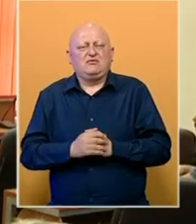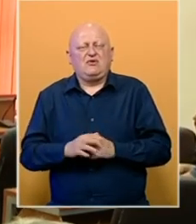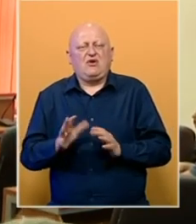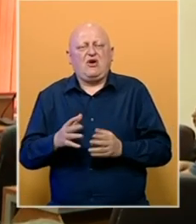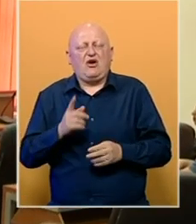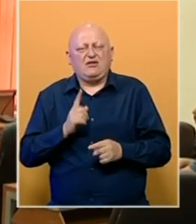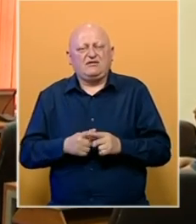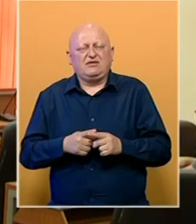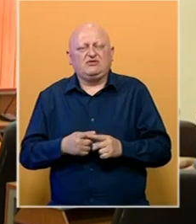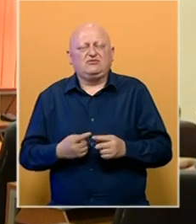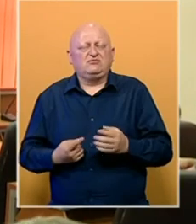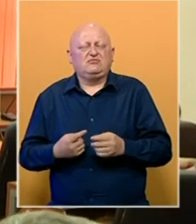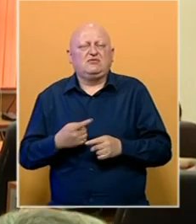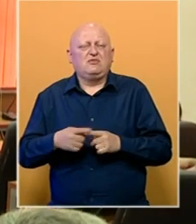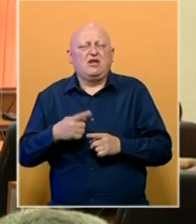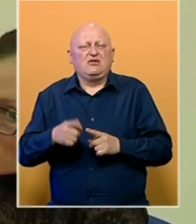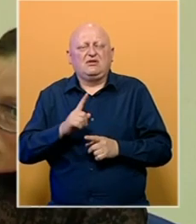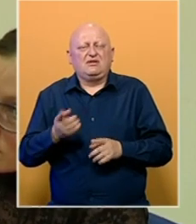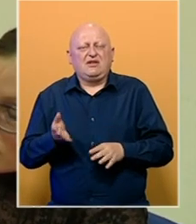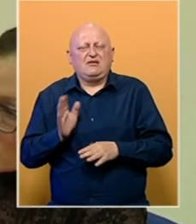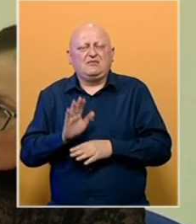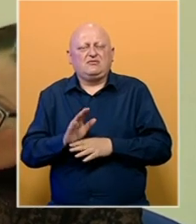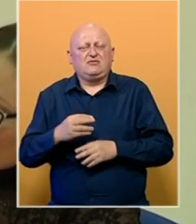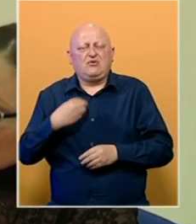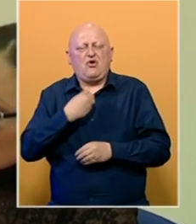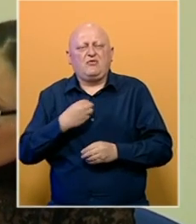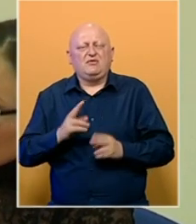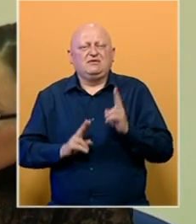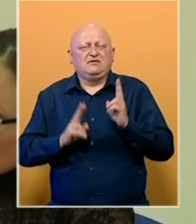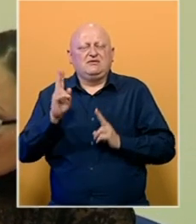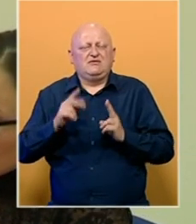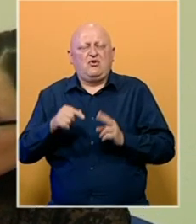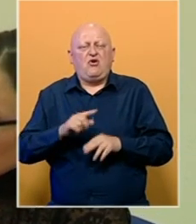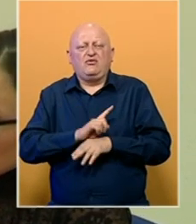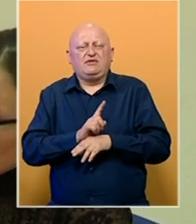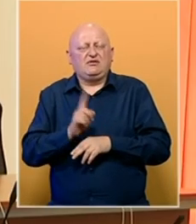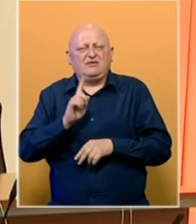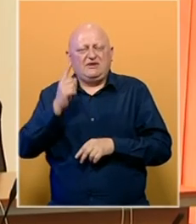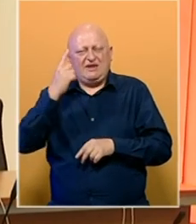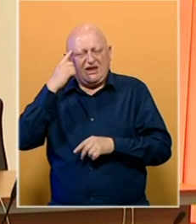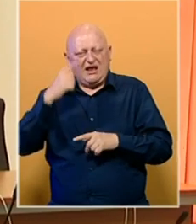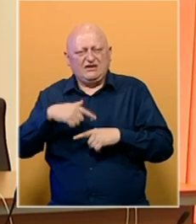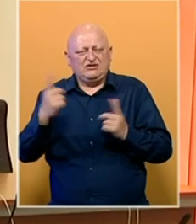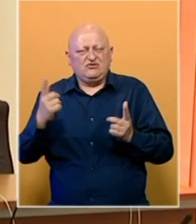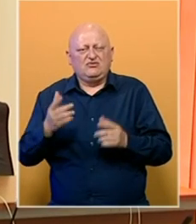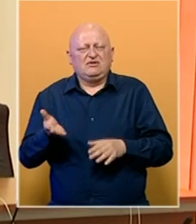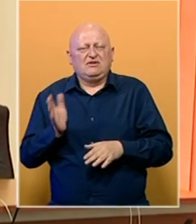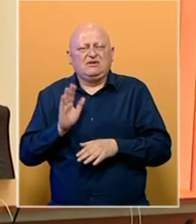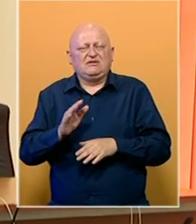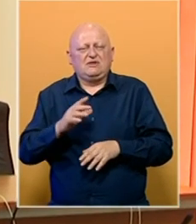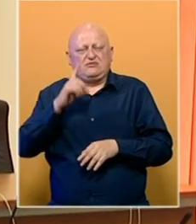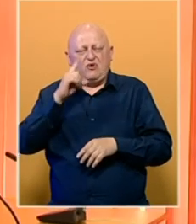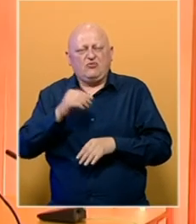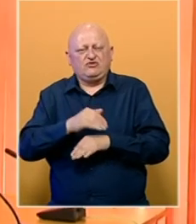kakvim je tačno posljedicama riječ zbog neprisustovanja komemorativnoj sjednici, u ovom trenutku nije jasno. Zastupnici u Skupštini